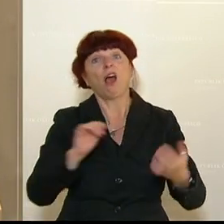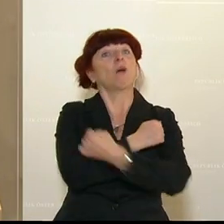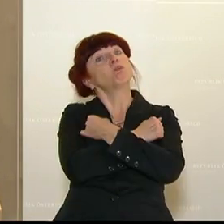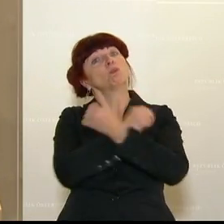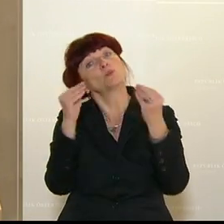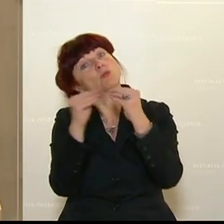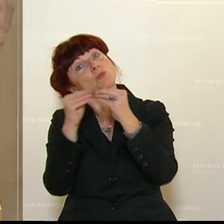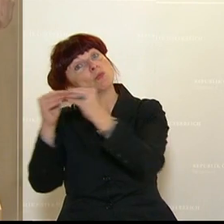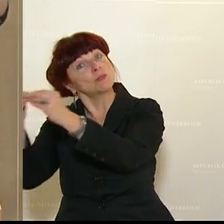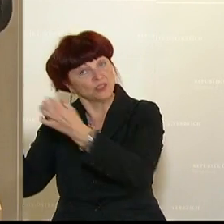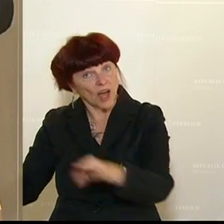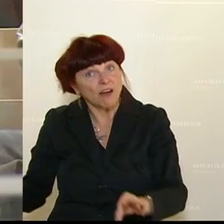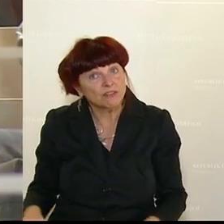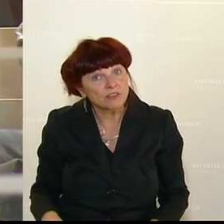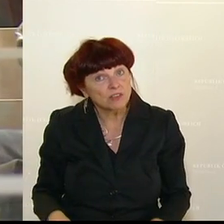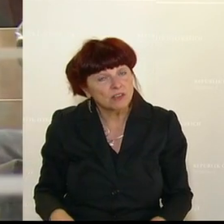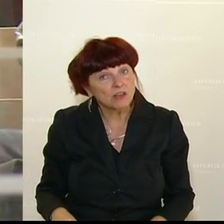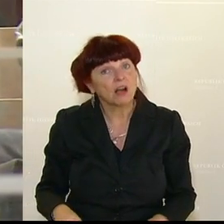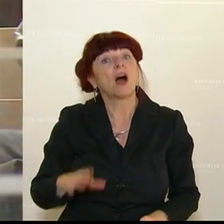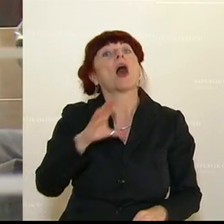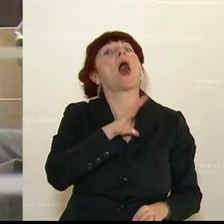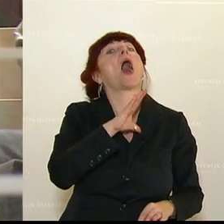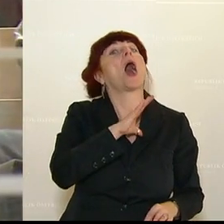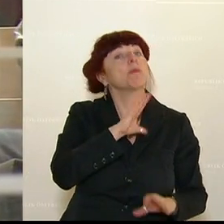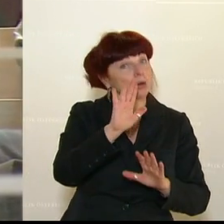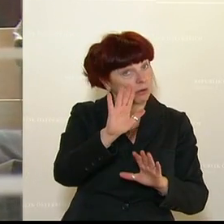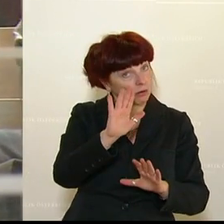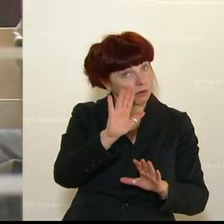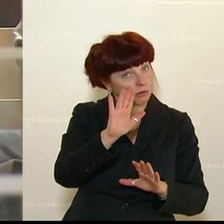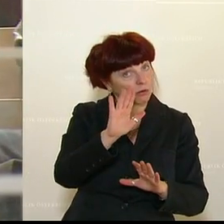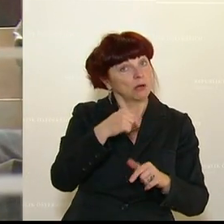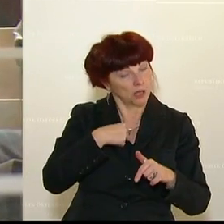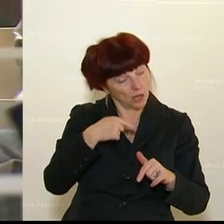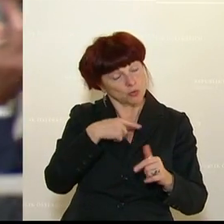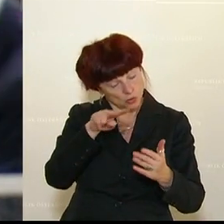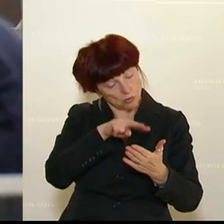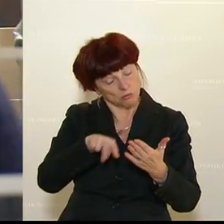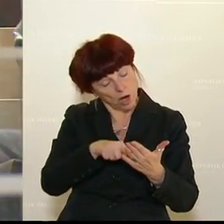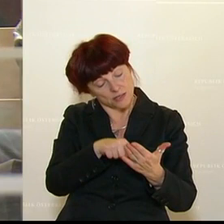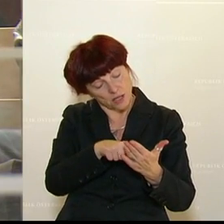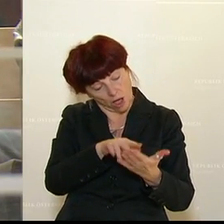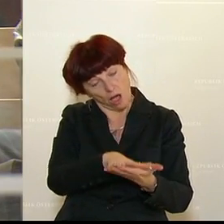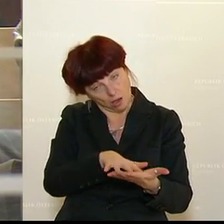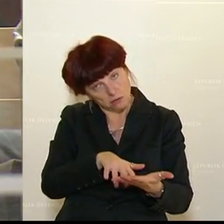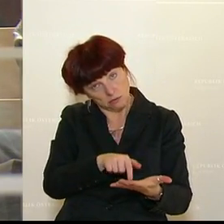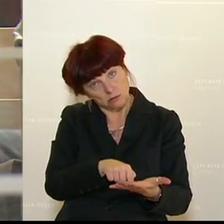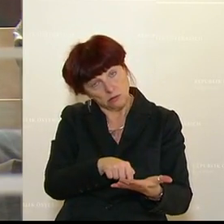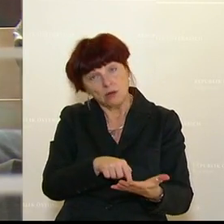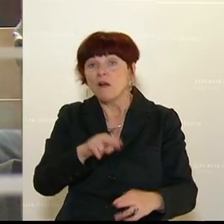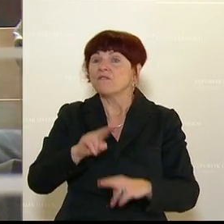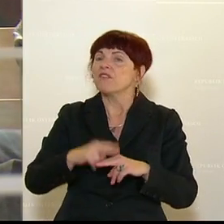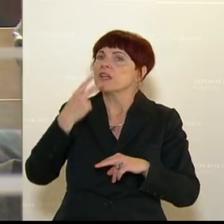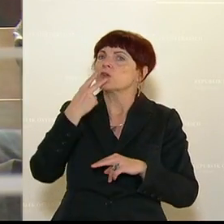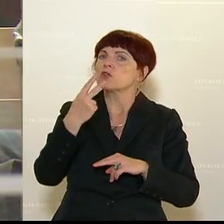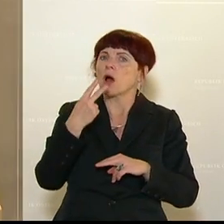erlaubt, man hat sich nur die Nationalmannschaft angeschaut. Aber, aber, Bundes, ich habe so alles da, Herr Bundesminister. Aber, und jetzt muss man sagen, wenn ich mir